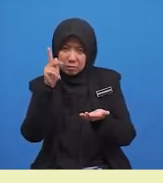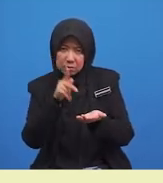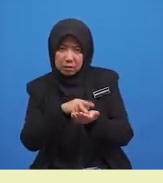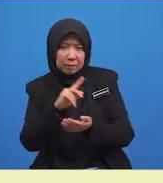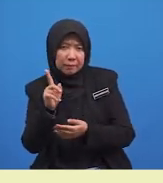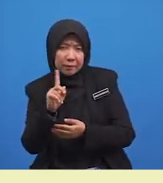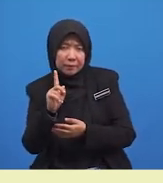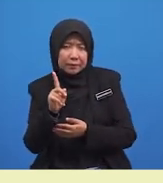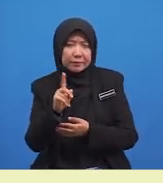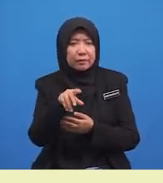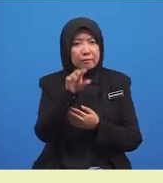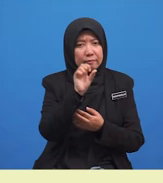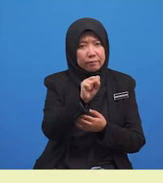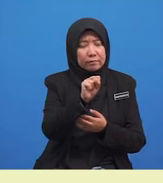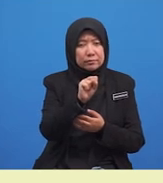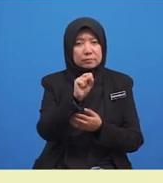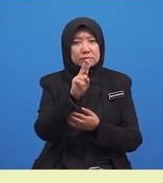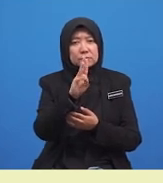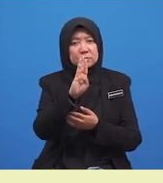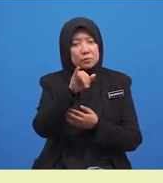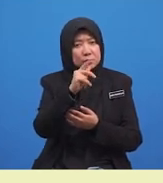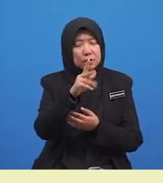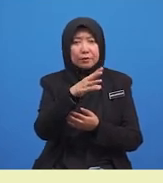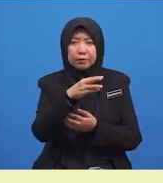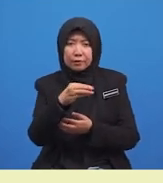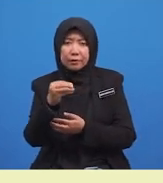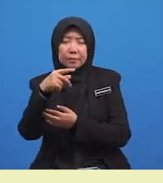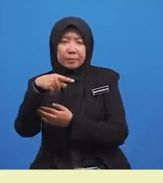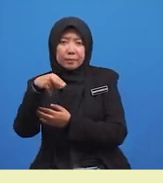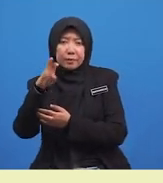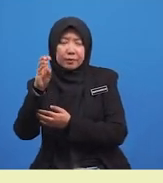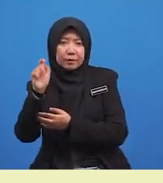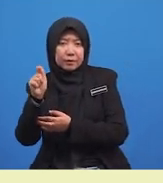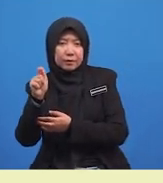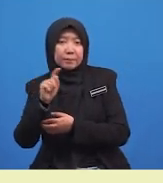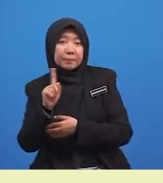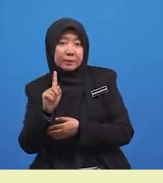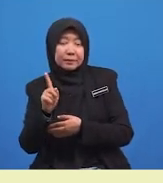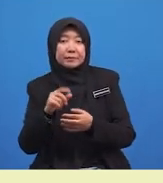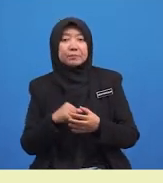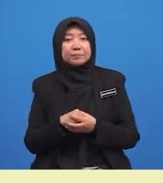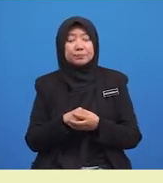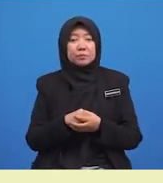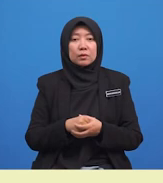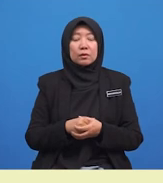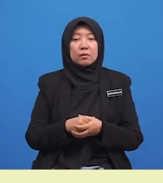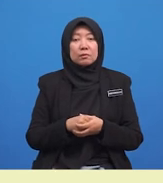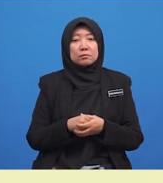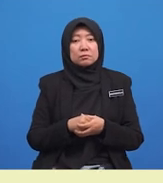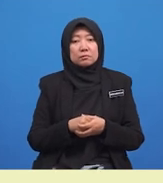predikat lima ayat ini? Lembu meragut rumput di padang. Kami dapat